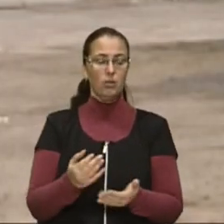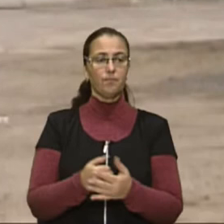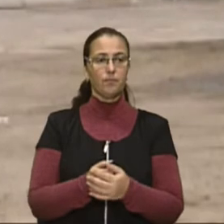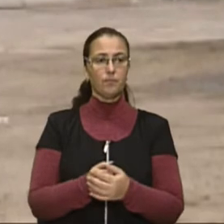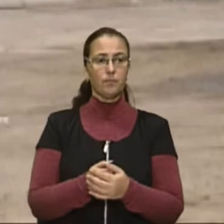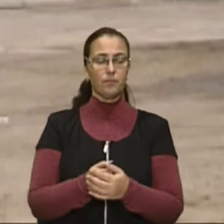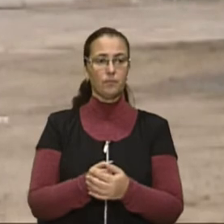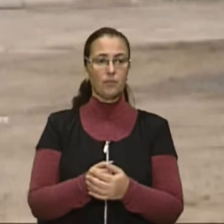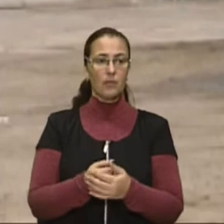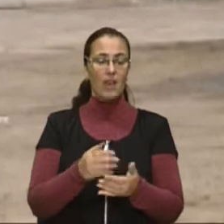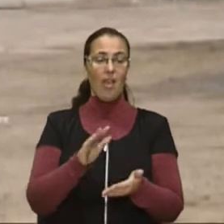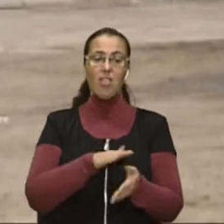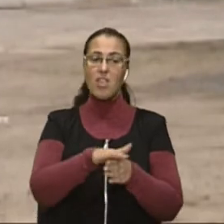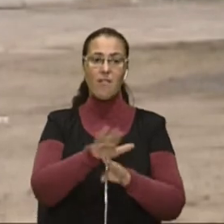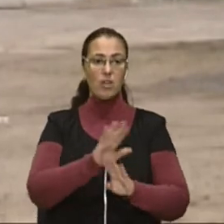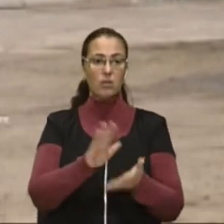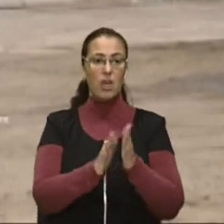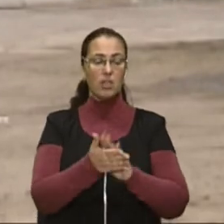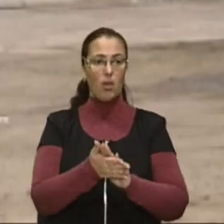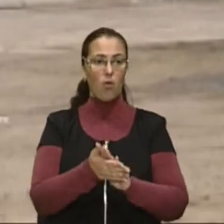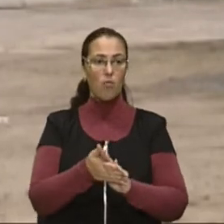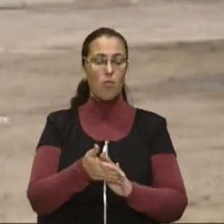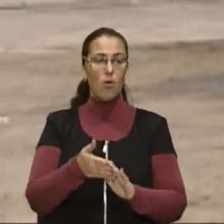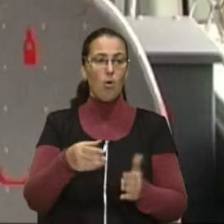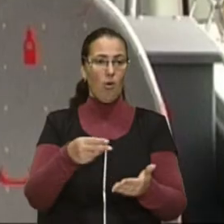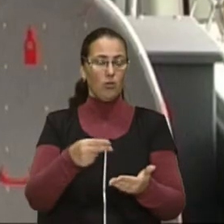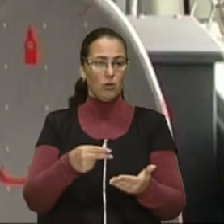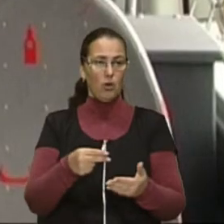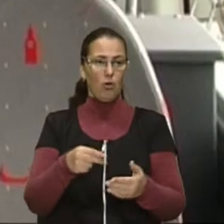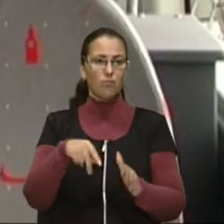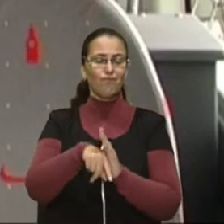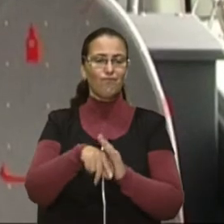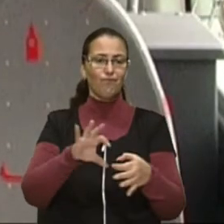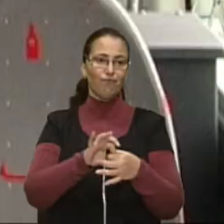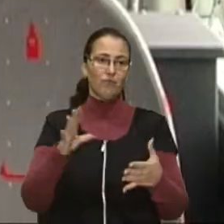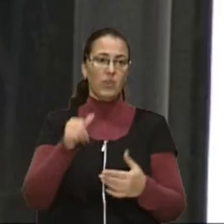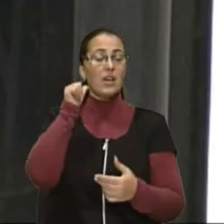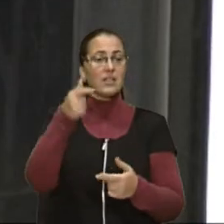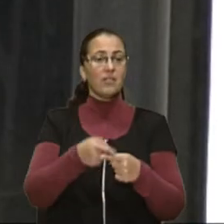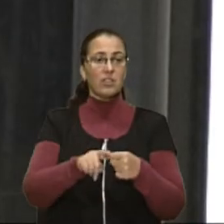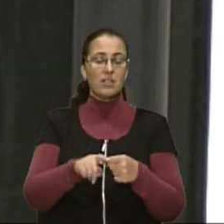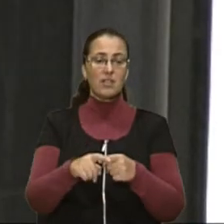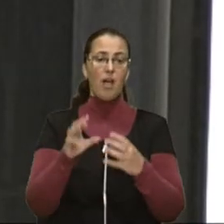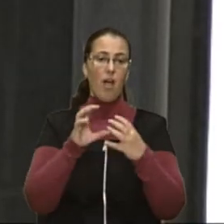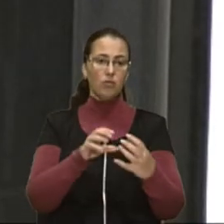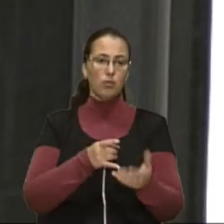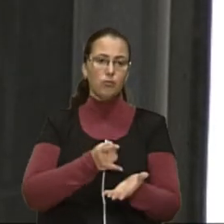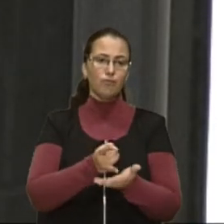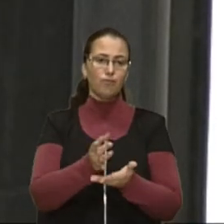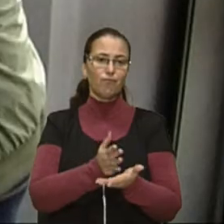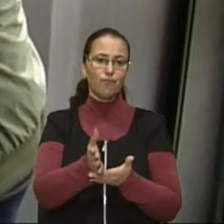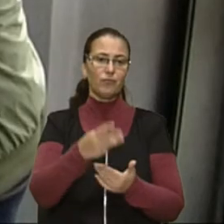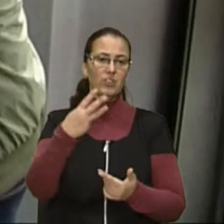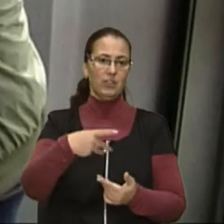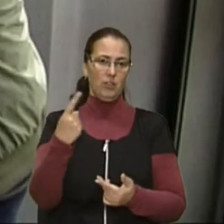умов договору передбачений розривання договорів». Завтра цей автобус поїде за маршрутом номер 31 від залізничного